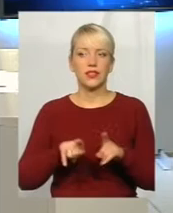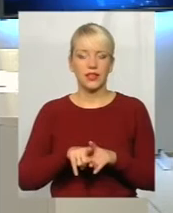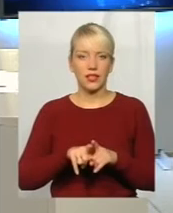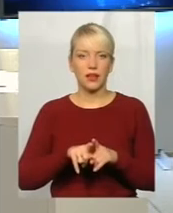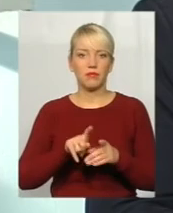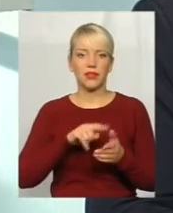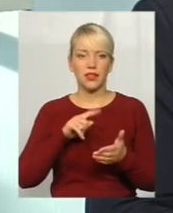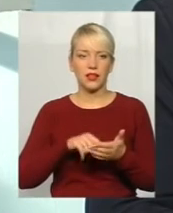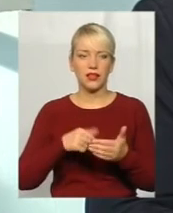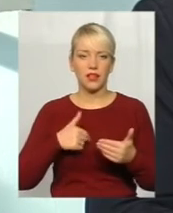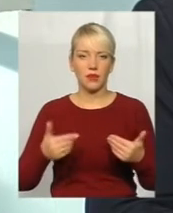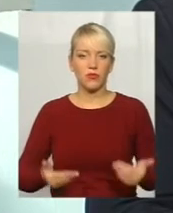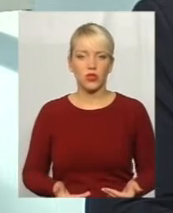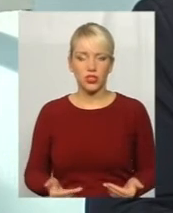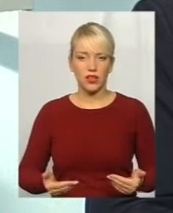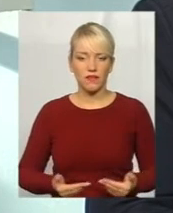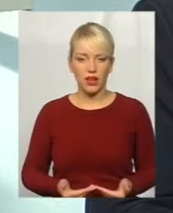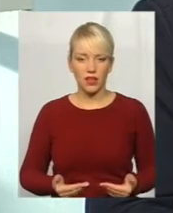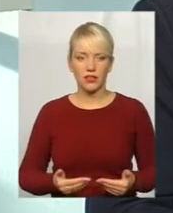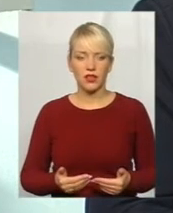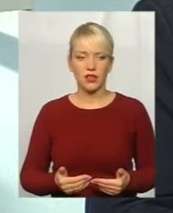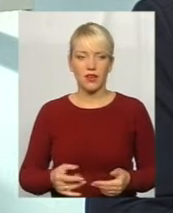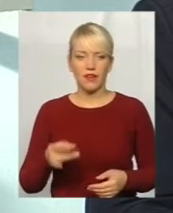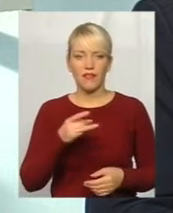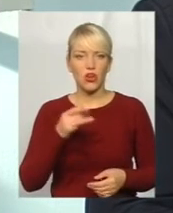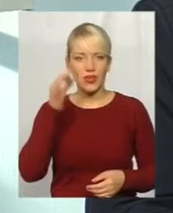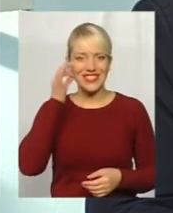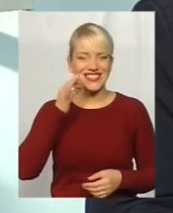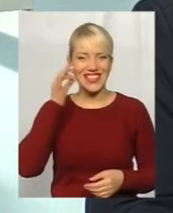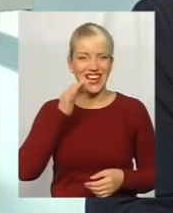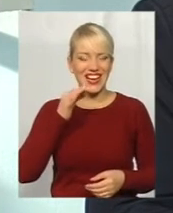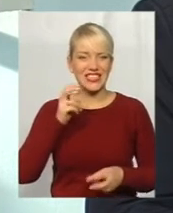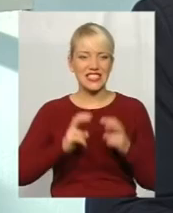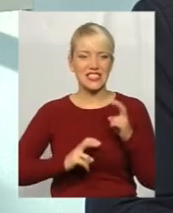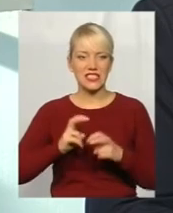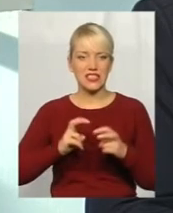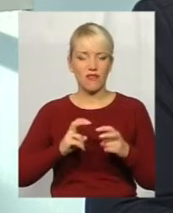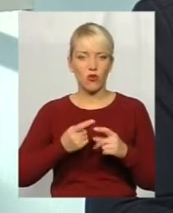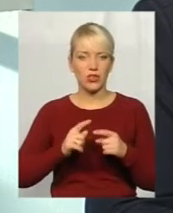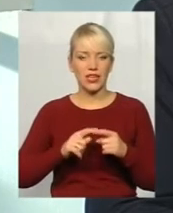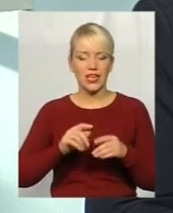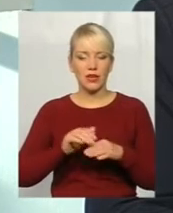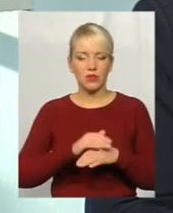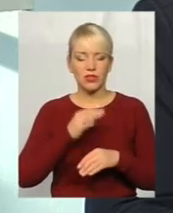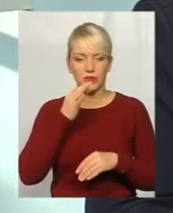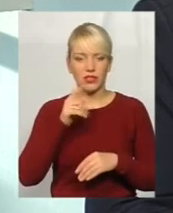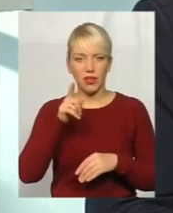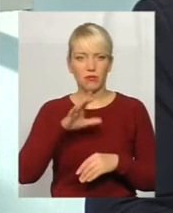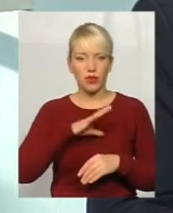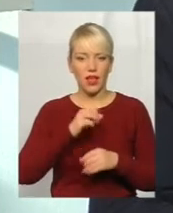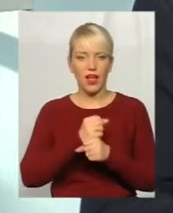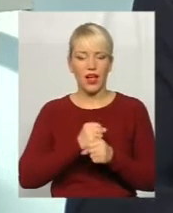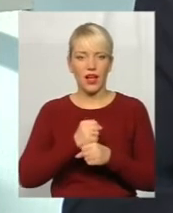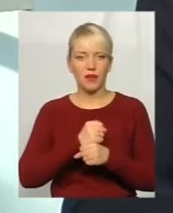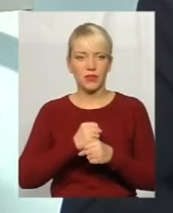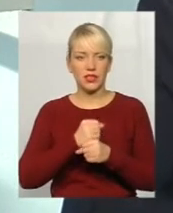Я проживаю районне С'ято-Освобода. Ось такий позитій район. Чи була там автека, і